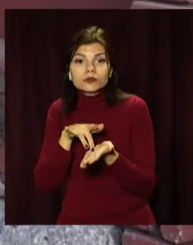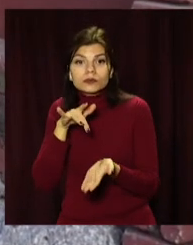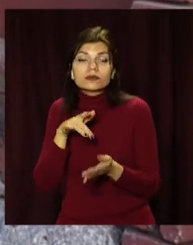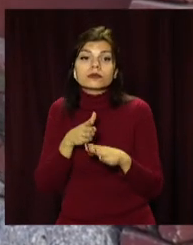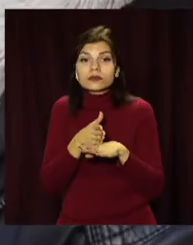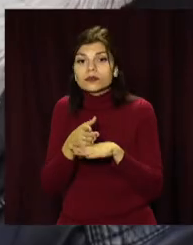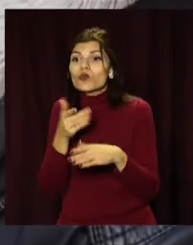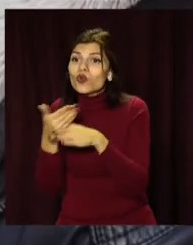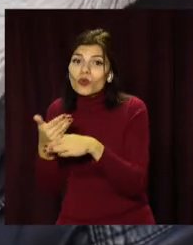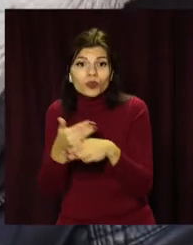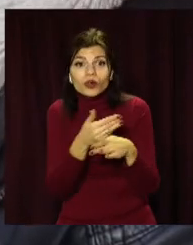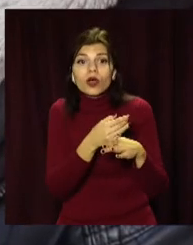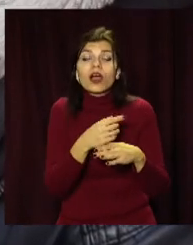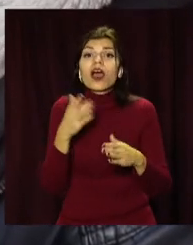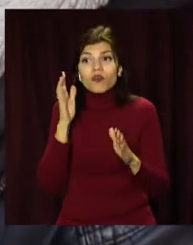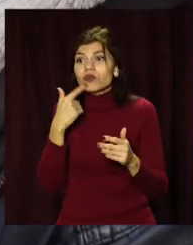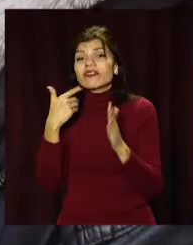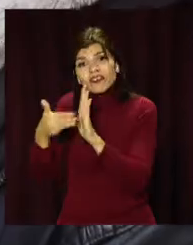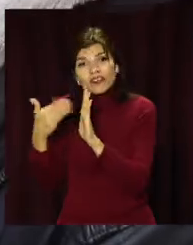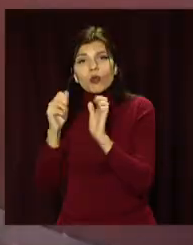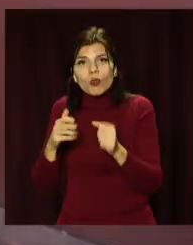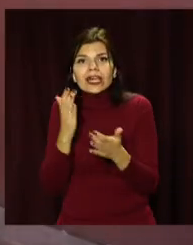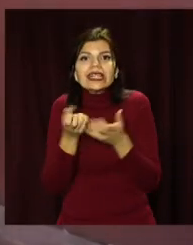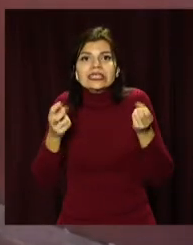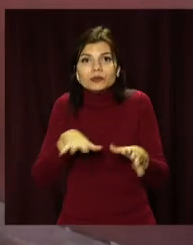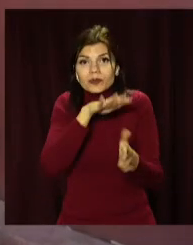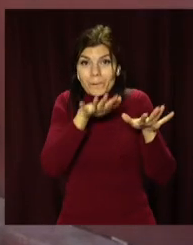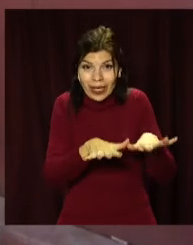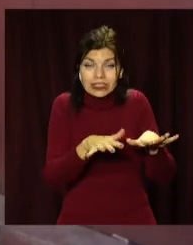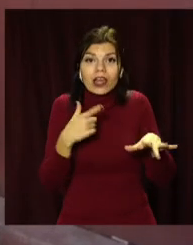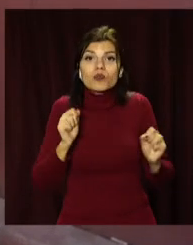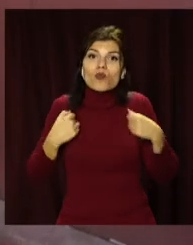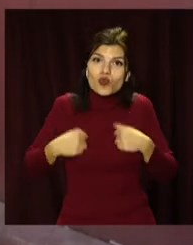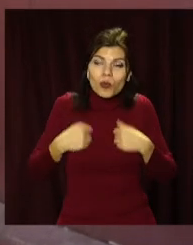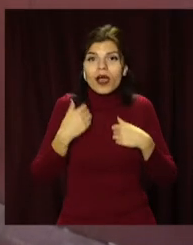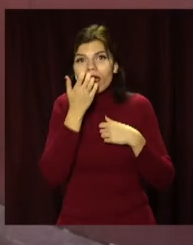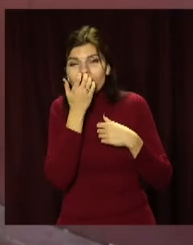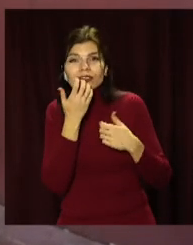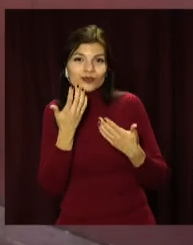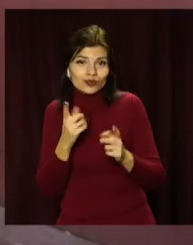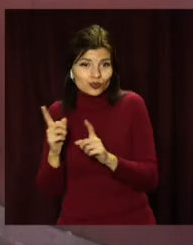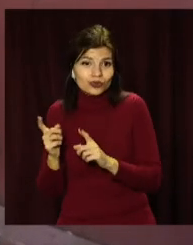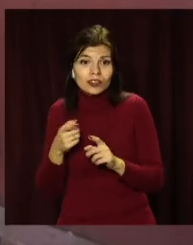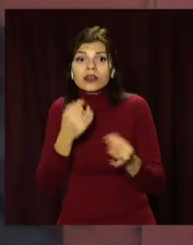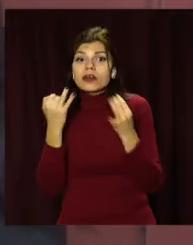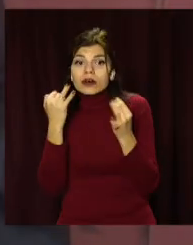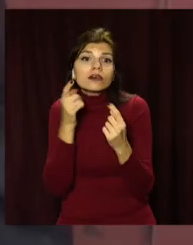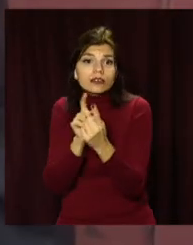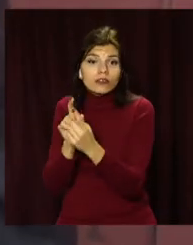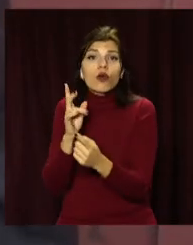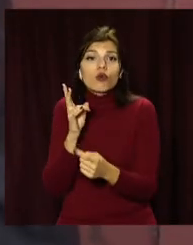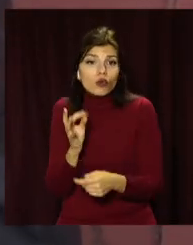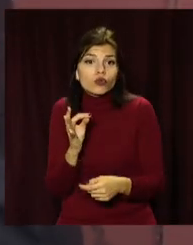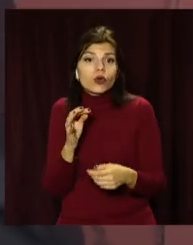соціальної допомоги, де можна помитися, переночувати і отримати меддопомогу. Дається поговорити з кількома десятками безпритульних. Однак за